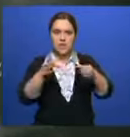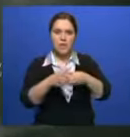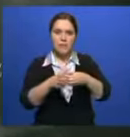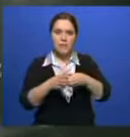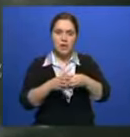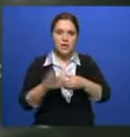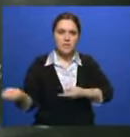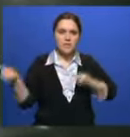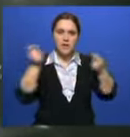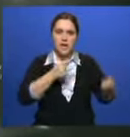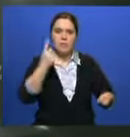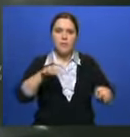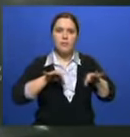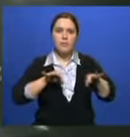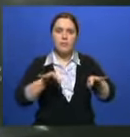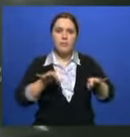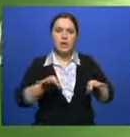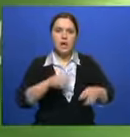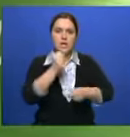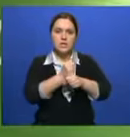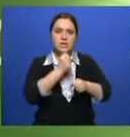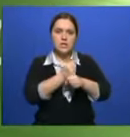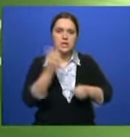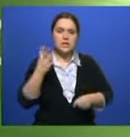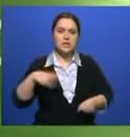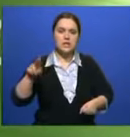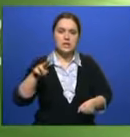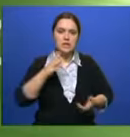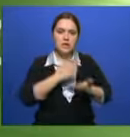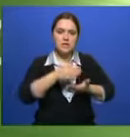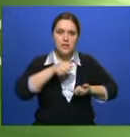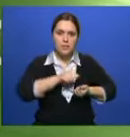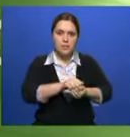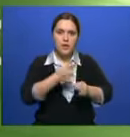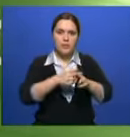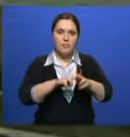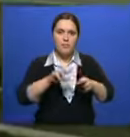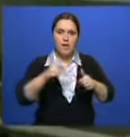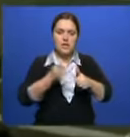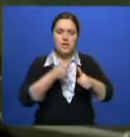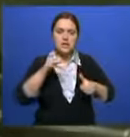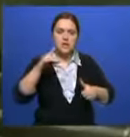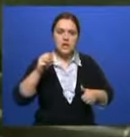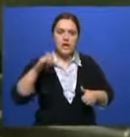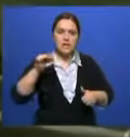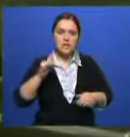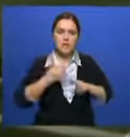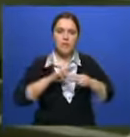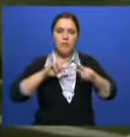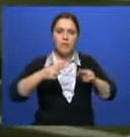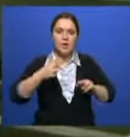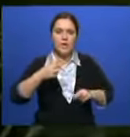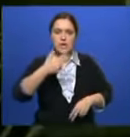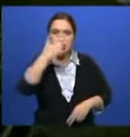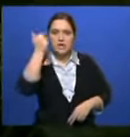команда, привезли с собой первую машину, распечатанную на единственном в своем роде 3D-принтере. Эта модель называется Strati, что в переводе с итальянского означает